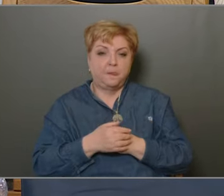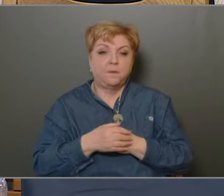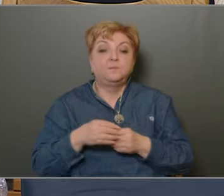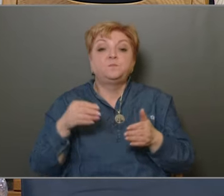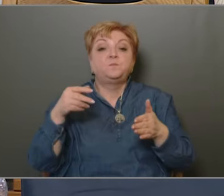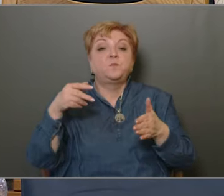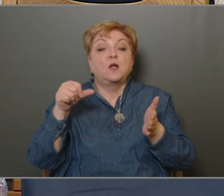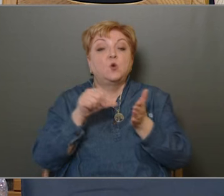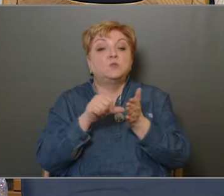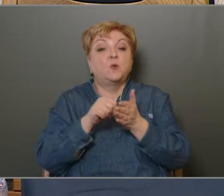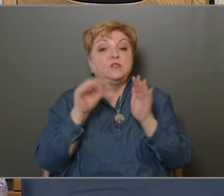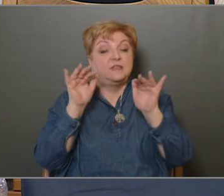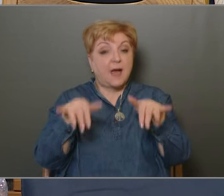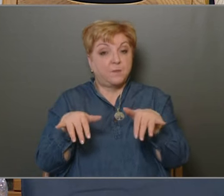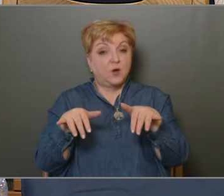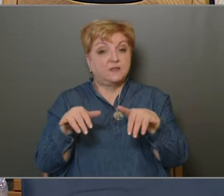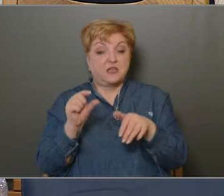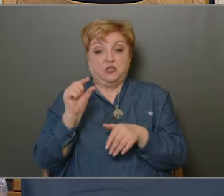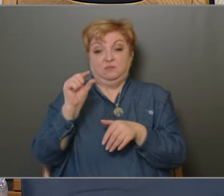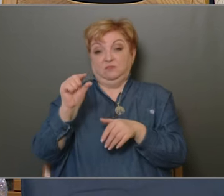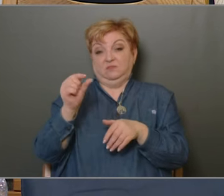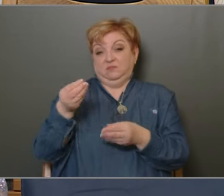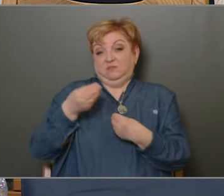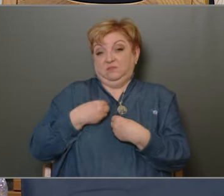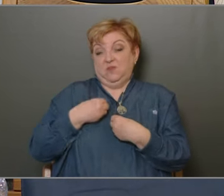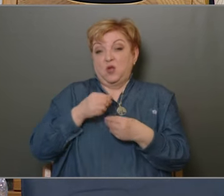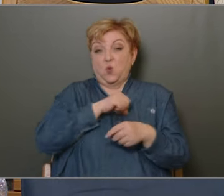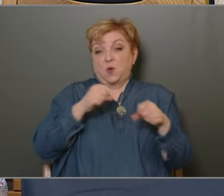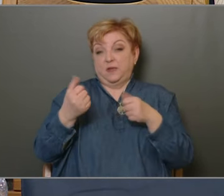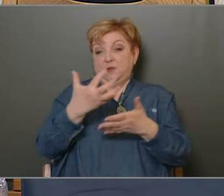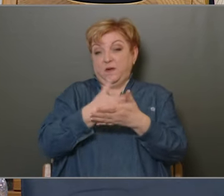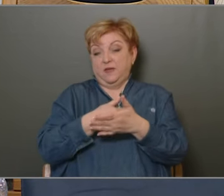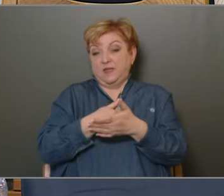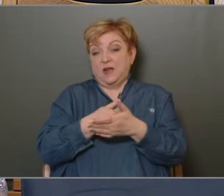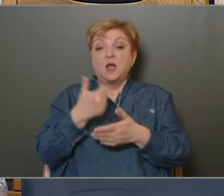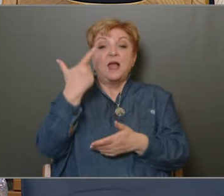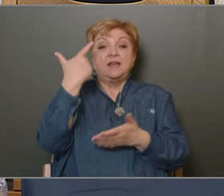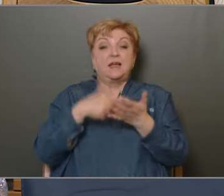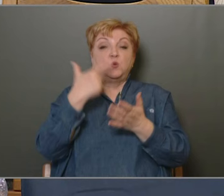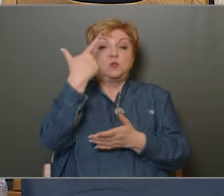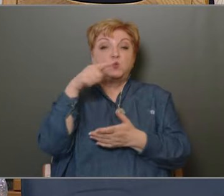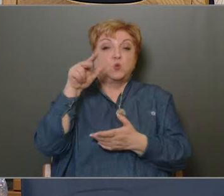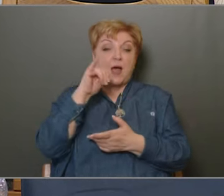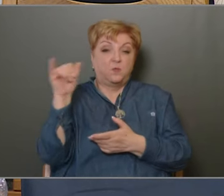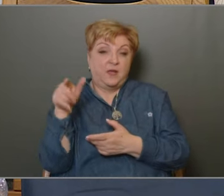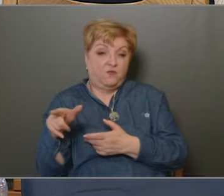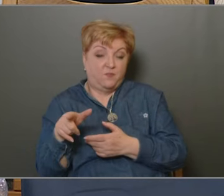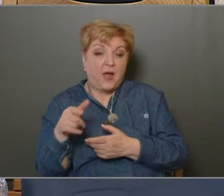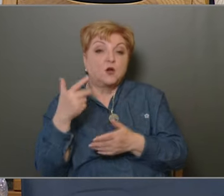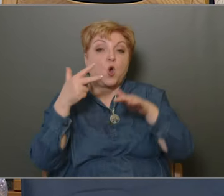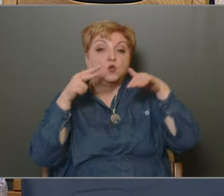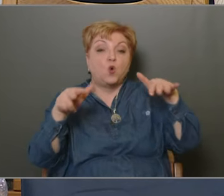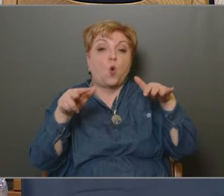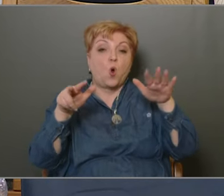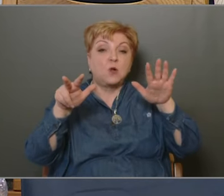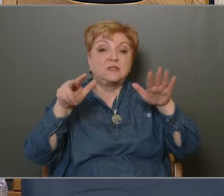támogatás egy csekély részét képez az önkormányzat bevételének. A 2023-as évben látjuk, hogy ez a 8 milliárd forintos